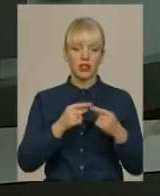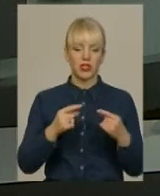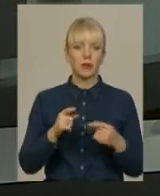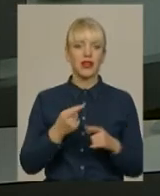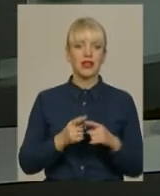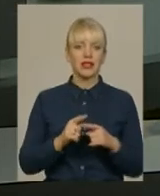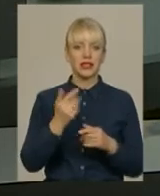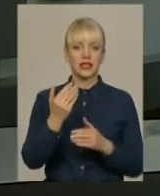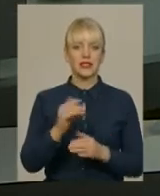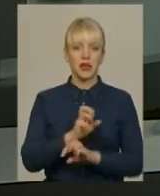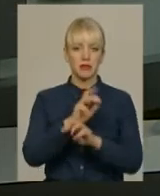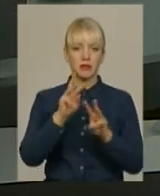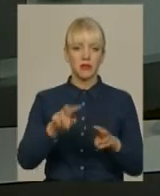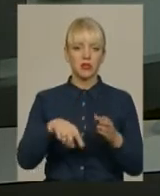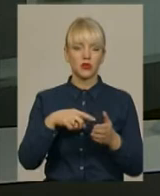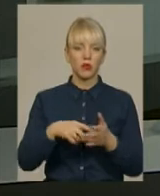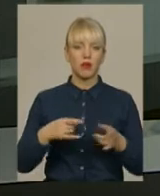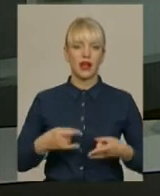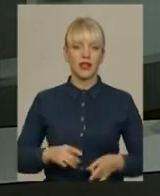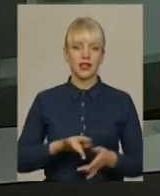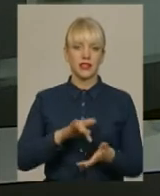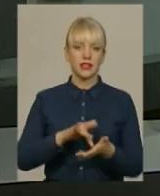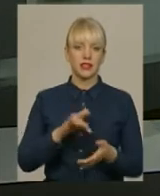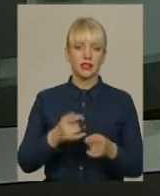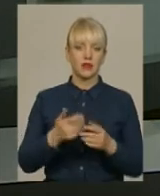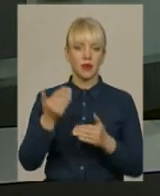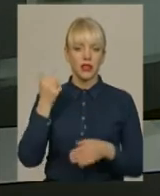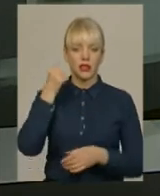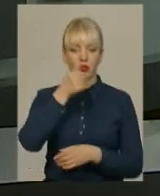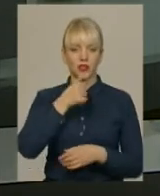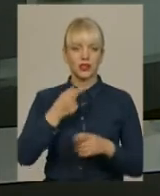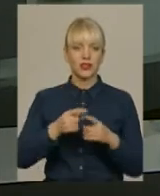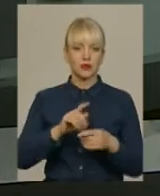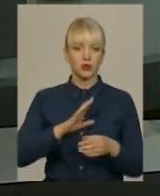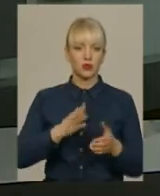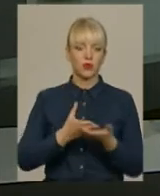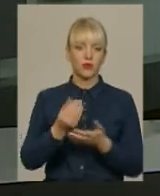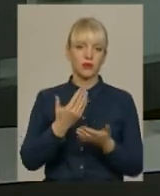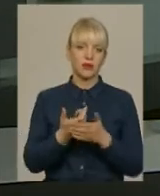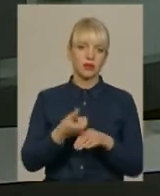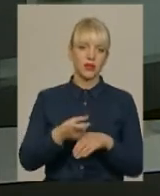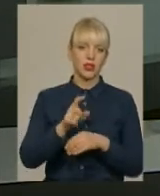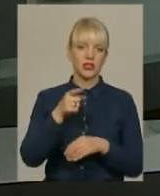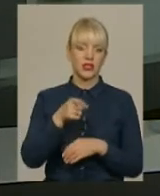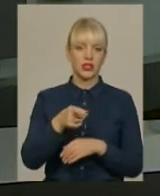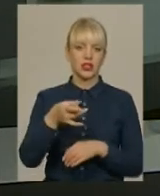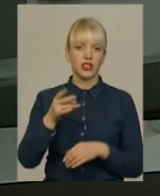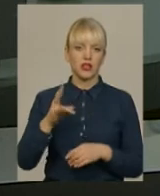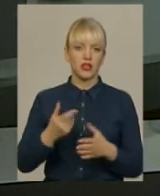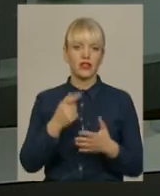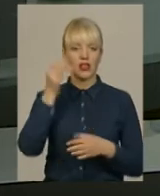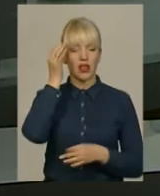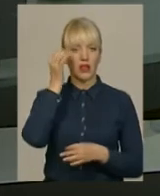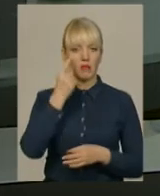забезпечили у міському перинатальному центрі. У попередні роки це обходилось вагітним у понад тисячу гривень. Нагадаю, з 1